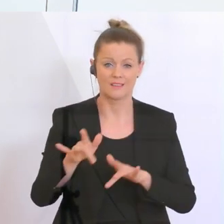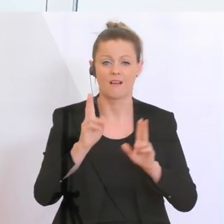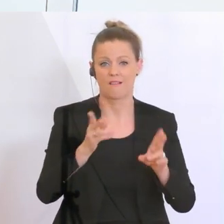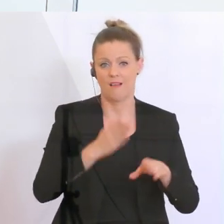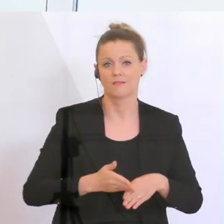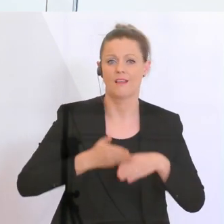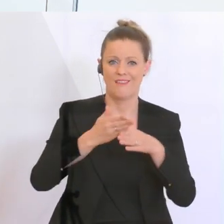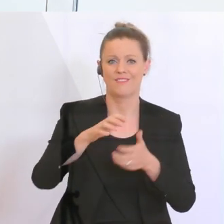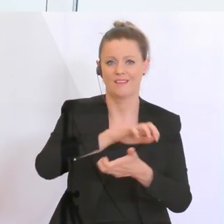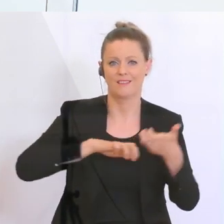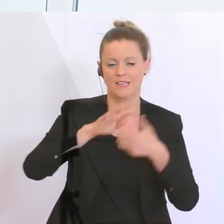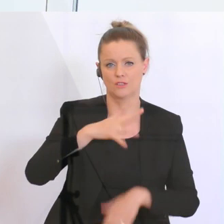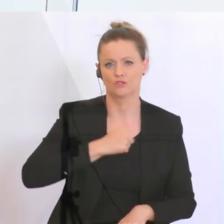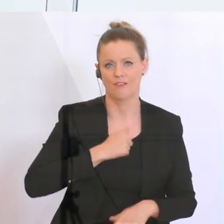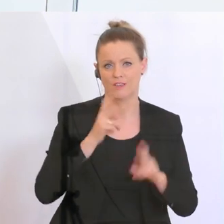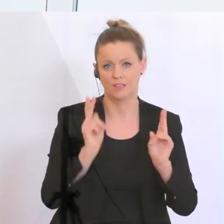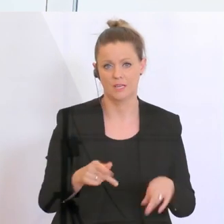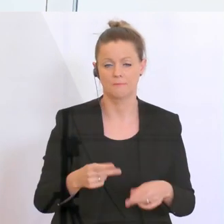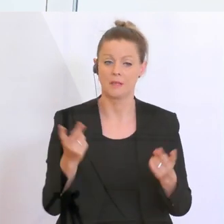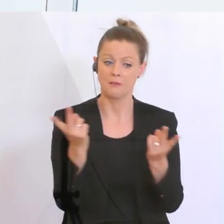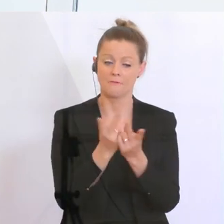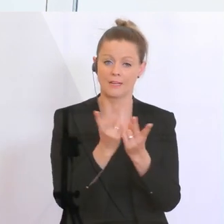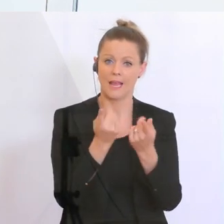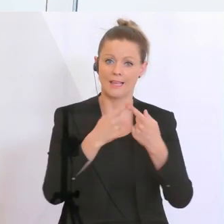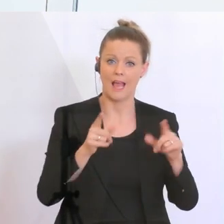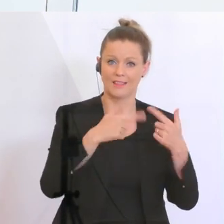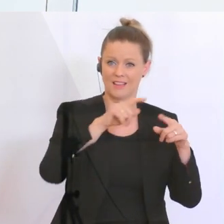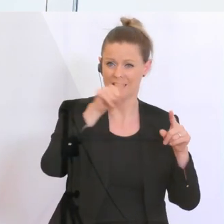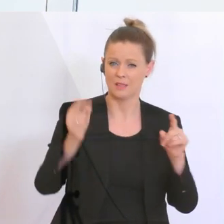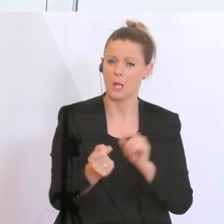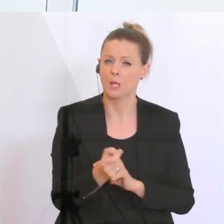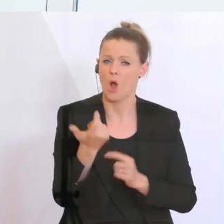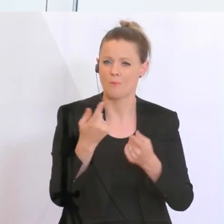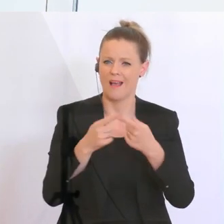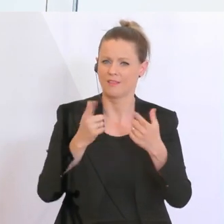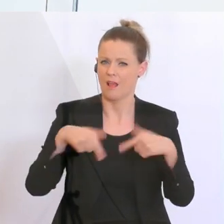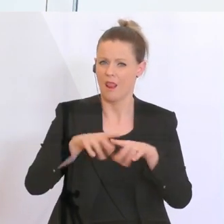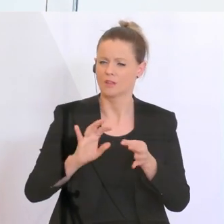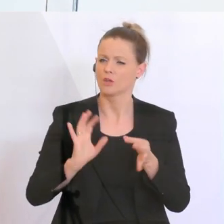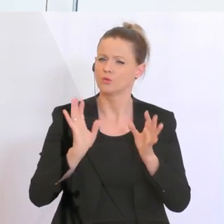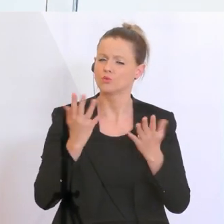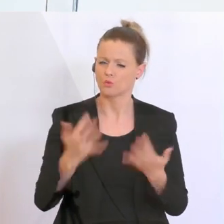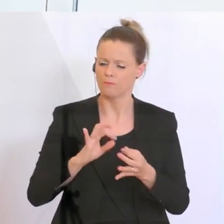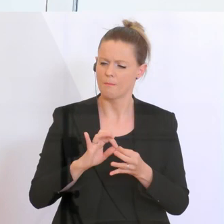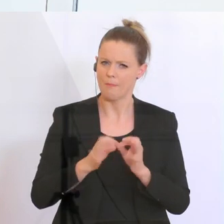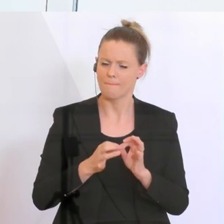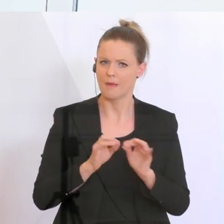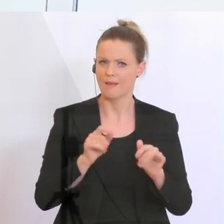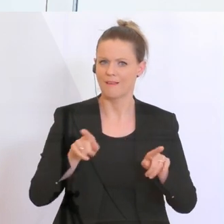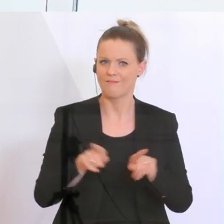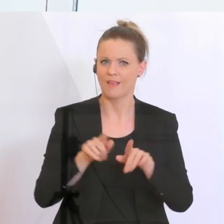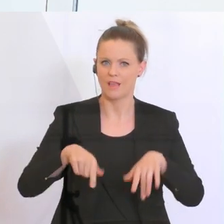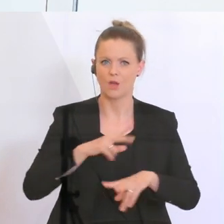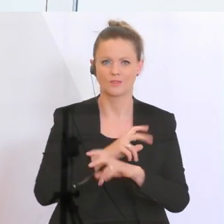diese Krise zu kommen. Wir vergleichen es mit anderen Ländern. In wenigen Ländern ist es so komplett wie hier. Gerade auch das